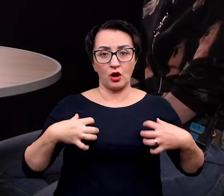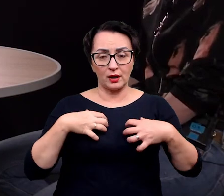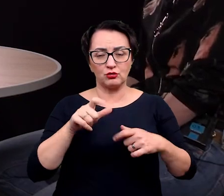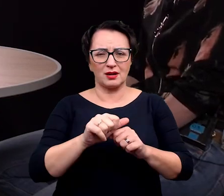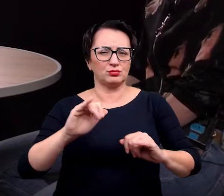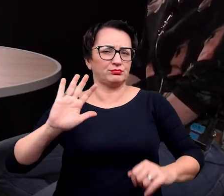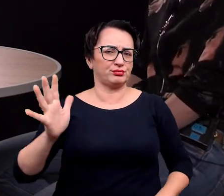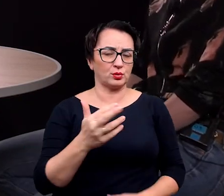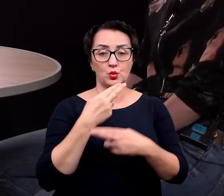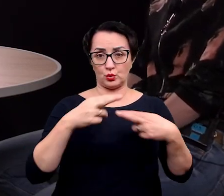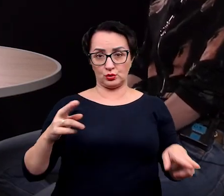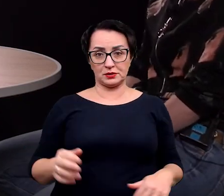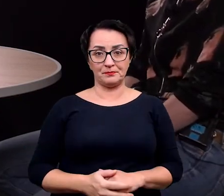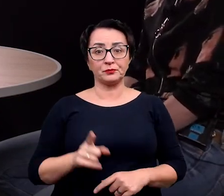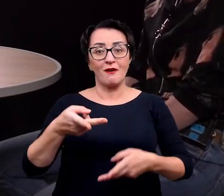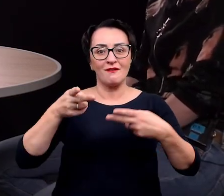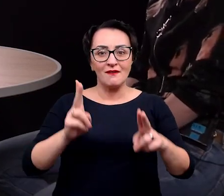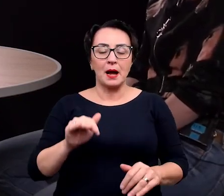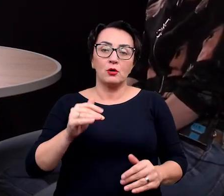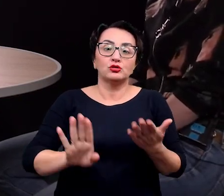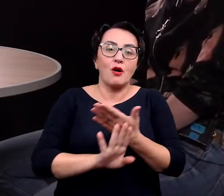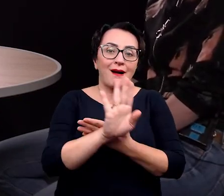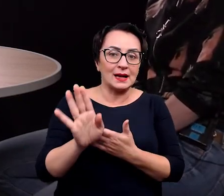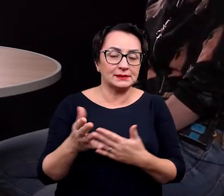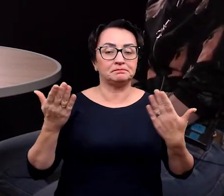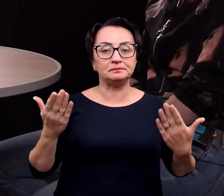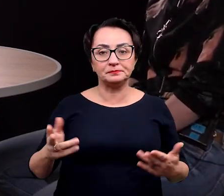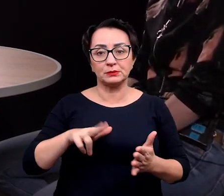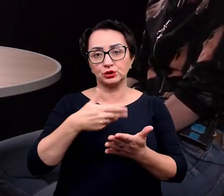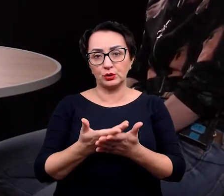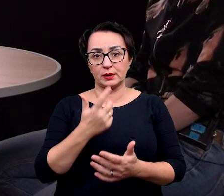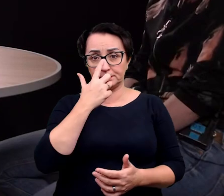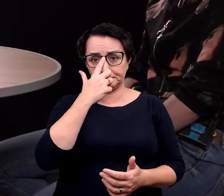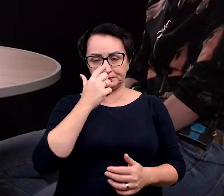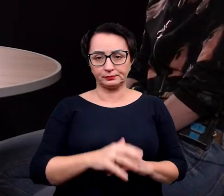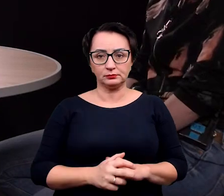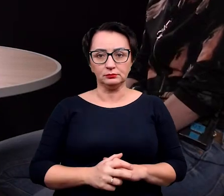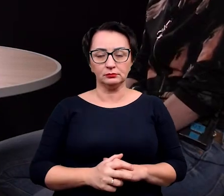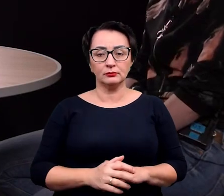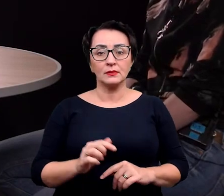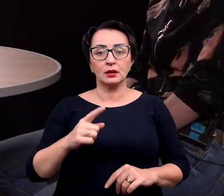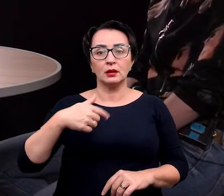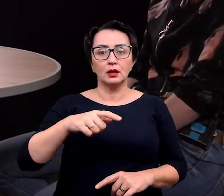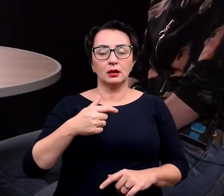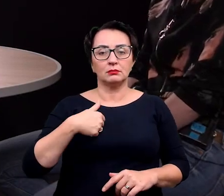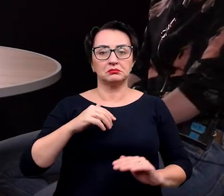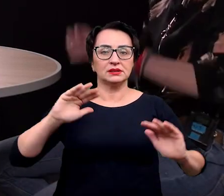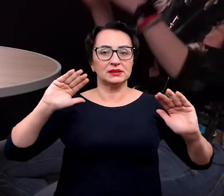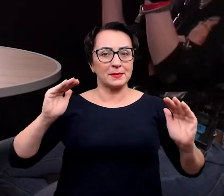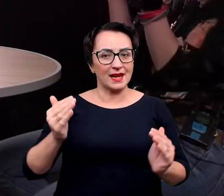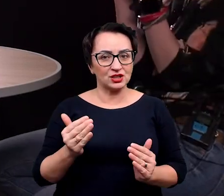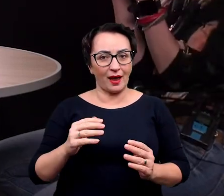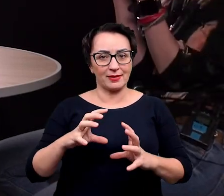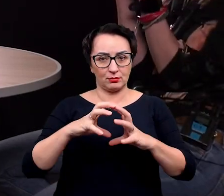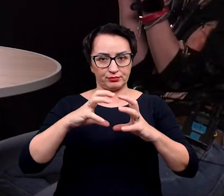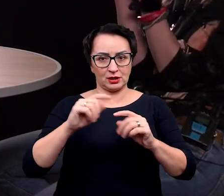są różnorakie. I fakt, że może się okazać na przykład, że w zmniejszaniu drzewek